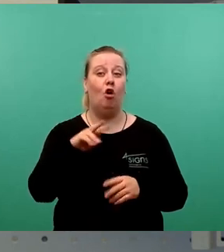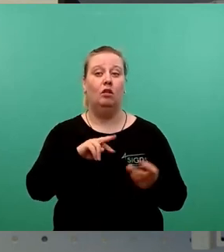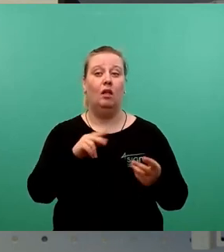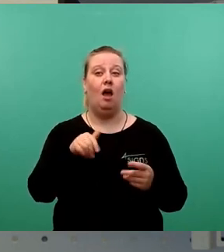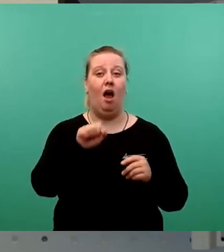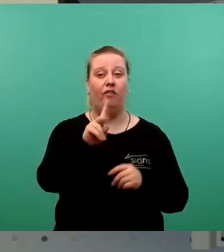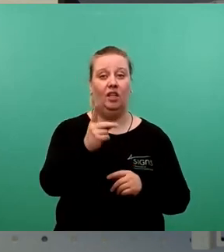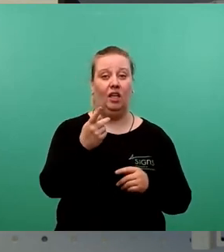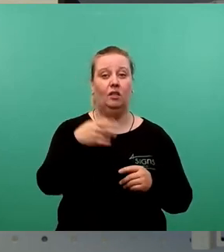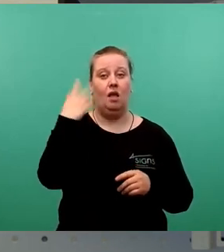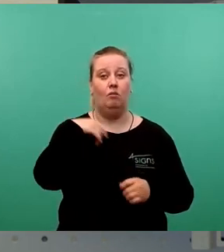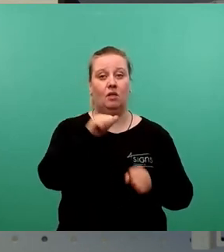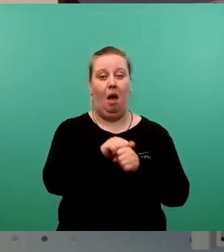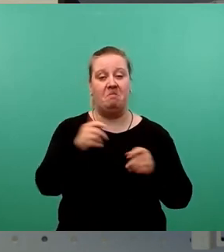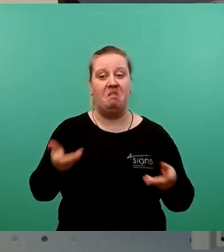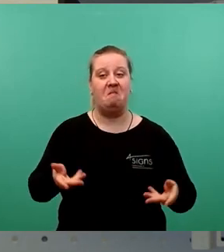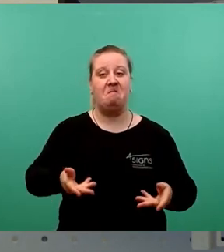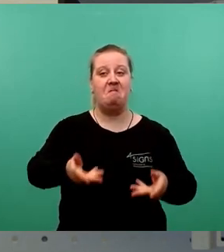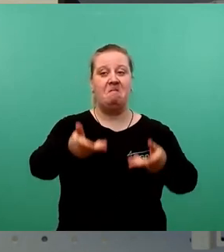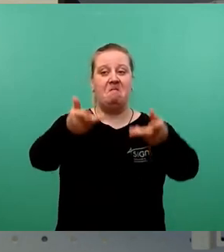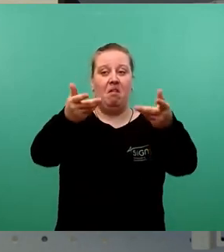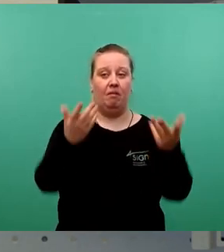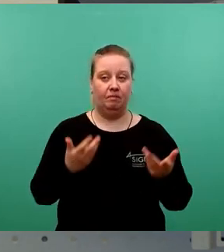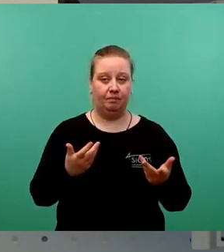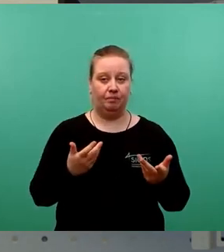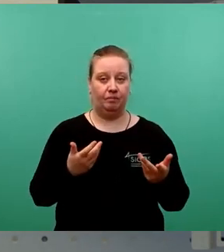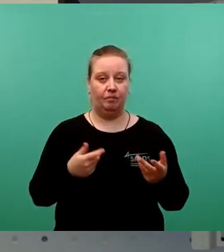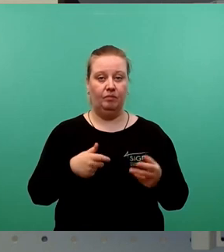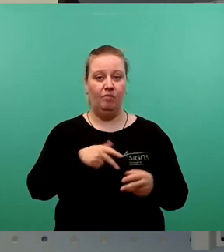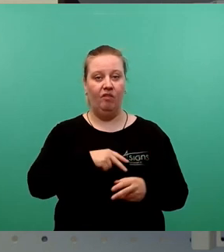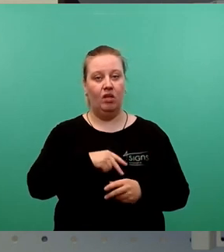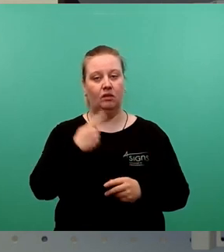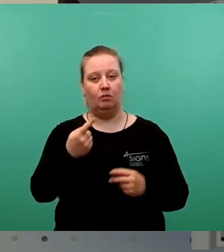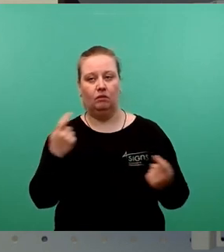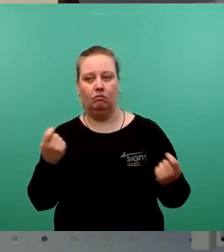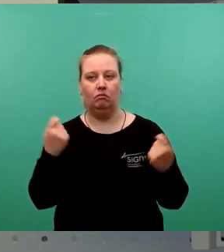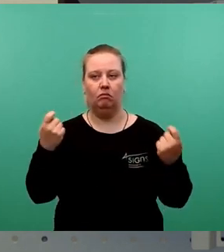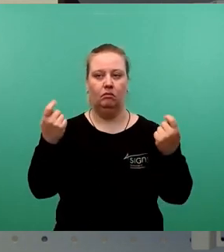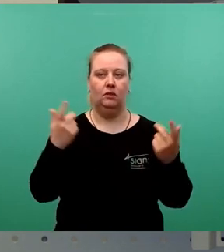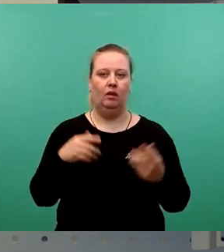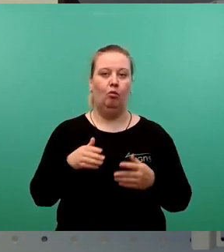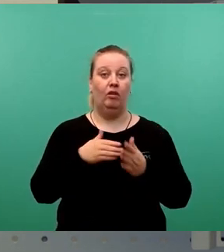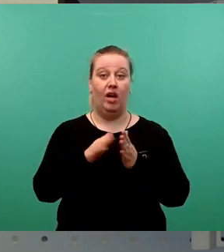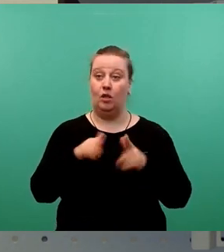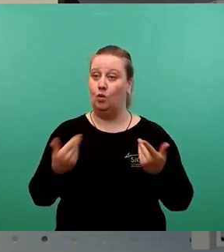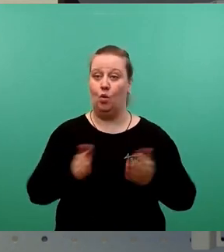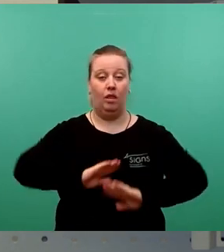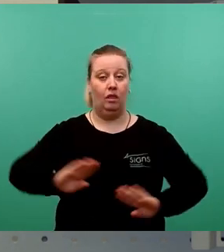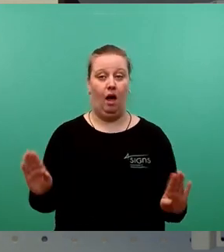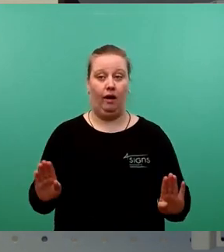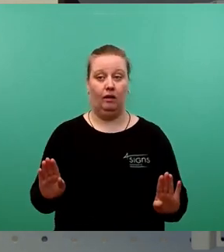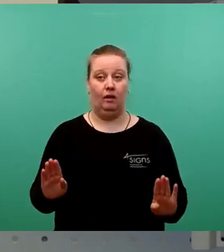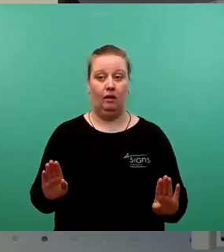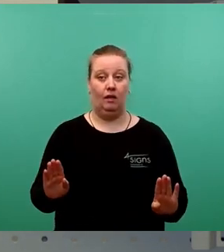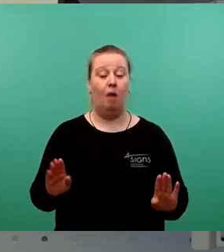ins Amt gehievt worden ist, eigentlich für sich propagiert hat, kein Weiter-so. Und kein Weiter-so bedeutet